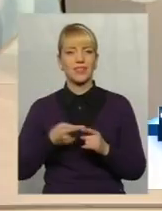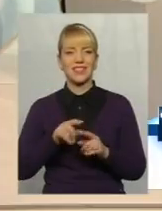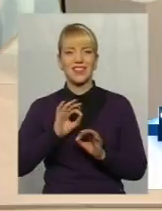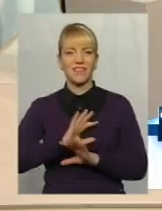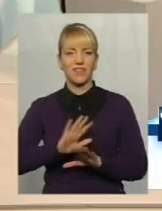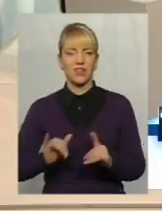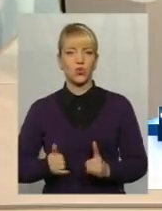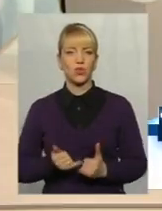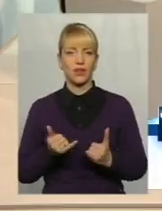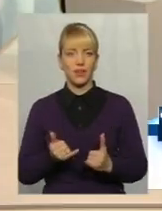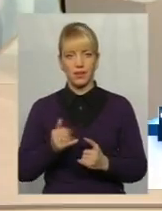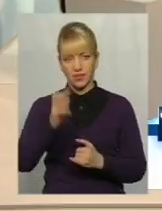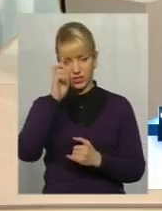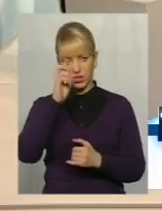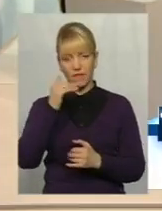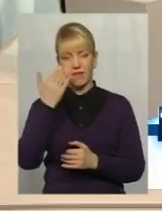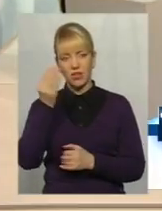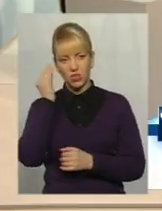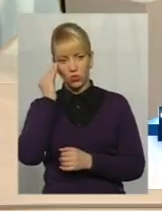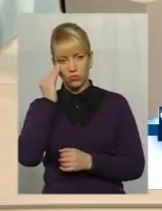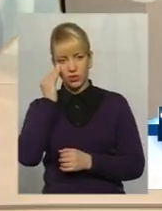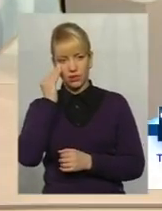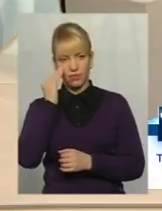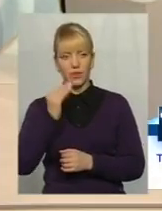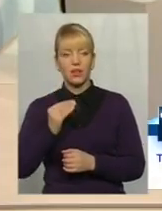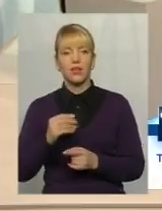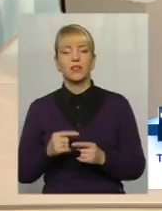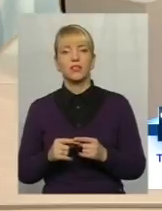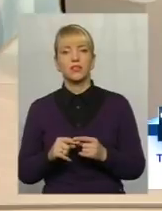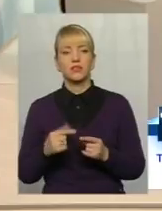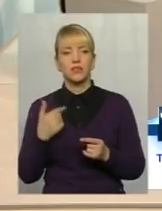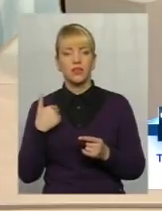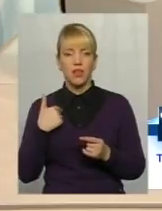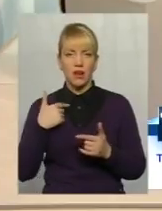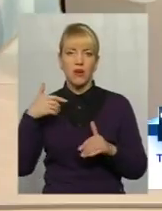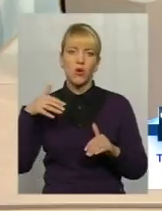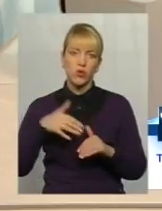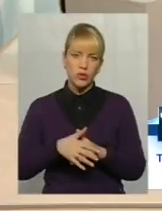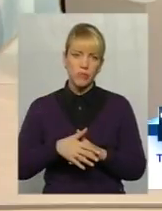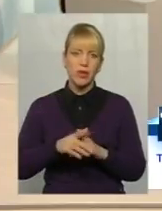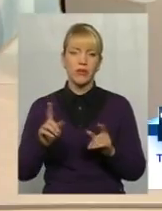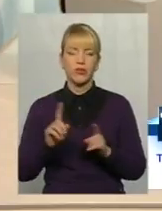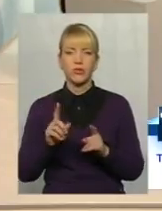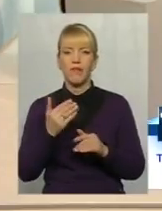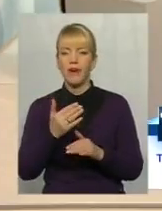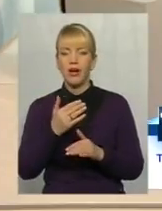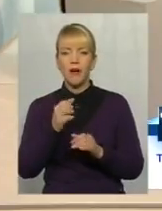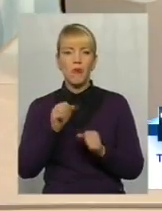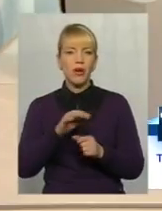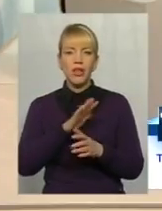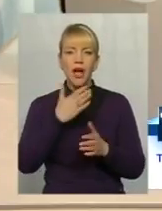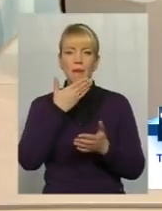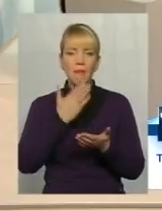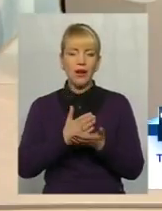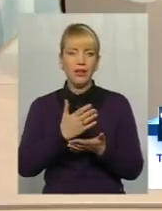держави. Скажіть, ваша думка з цього приводу? Я розумію, що ви можете не мати там такий широкий